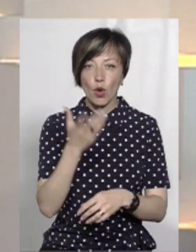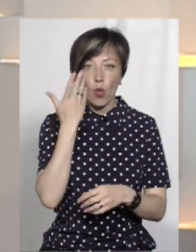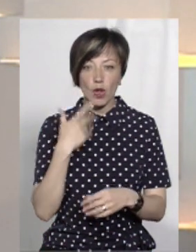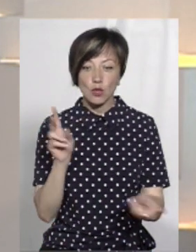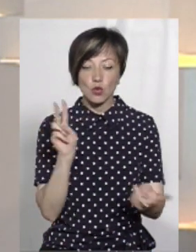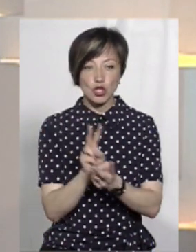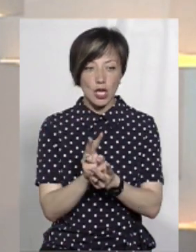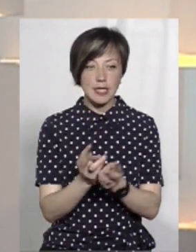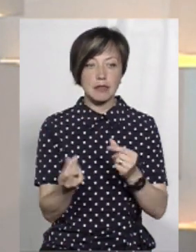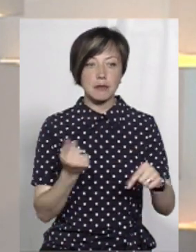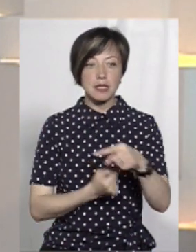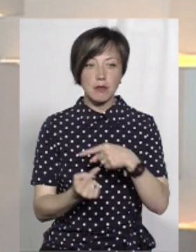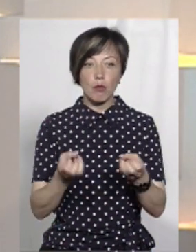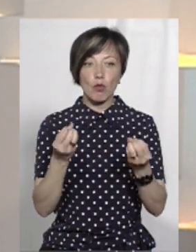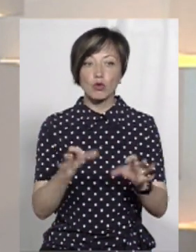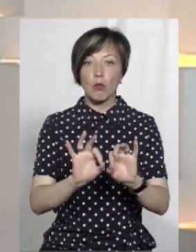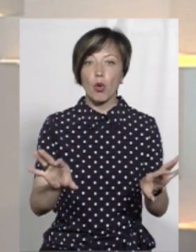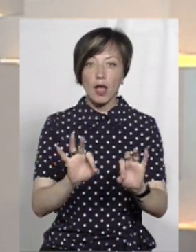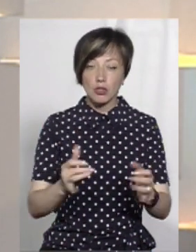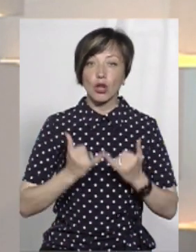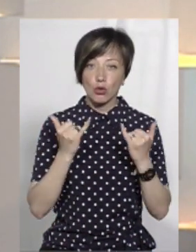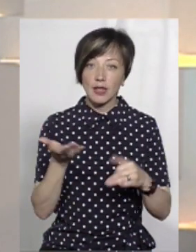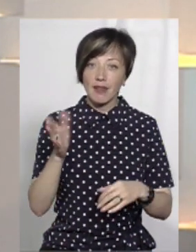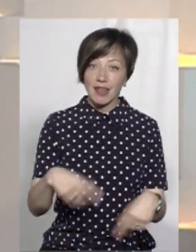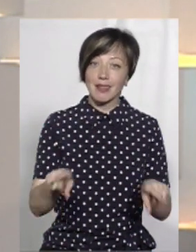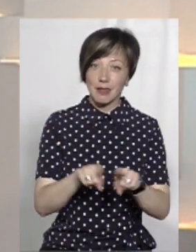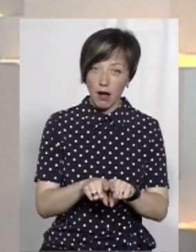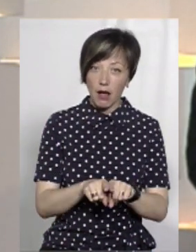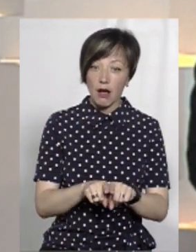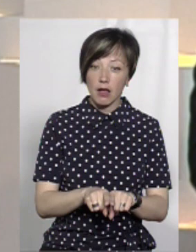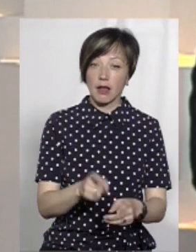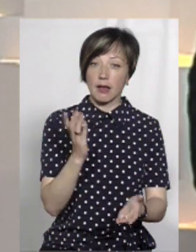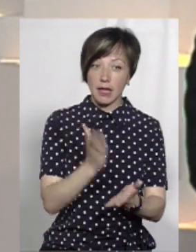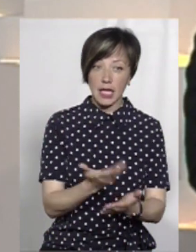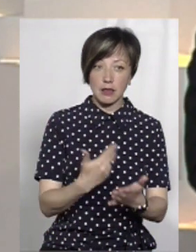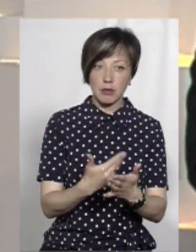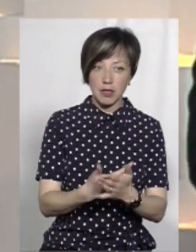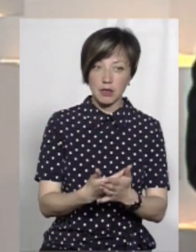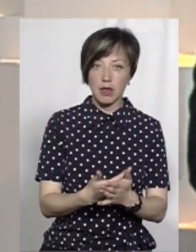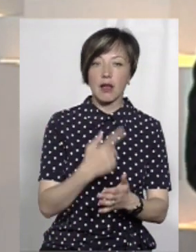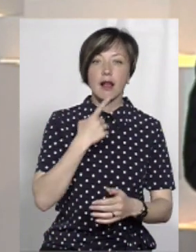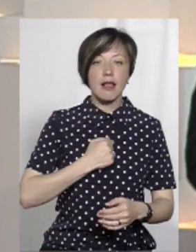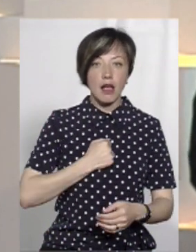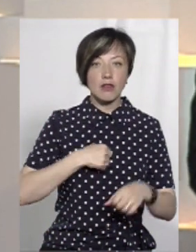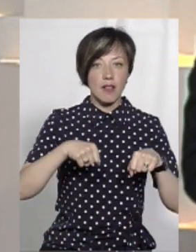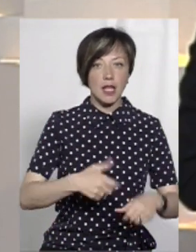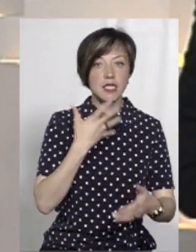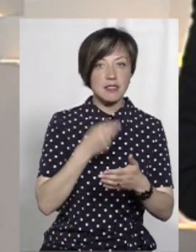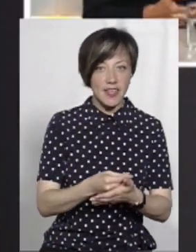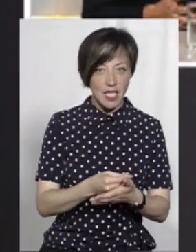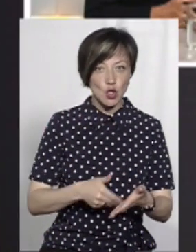Коли зустрічаюся з підприємцями, просто їм пояснюю, шановні, давайте так. Бо є, наприклад, у радянської влади був свій інструмент.